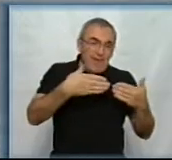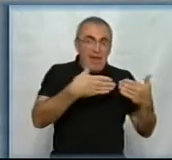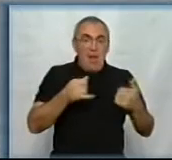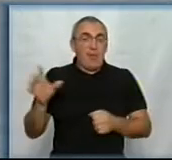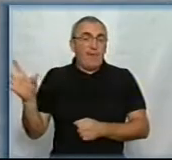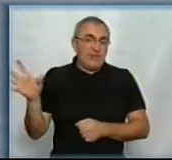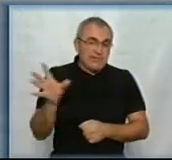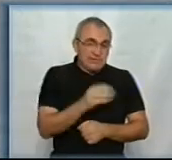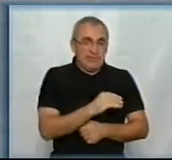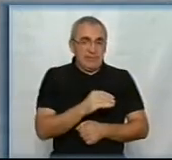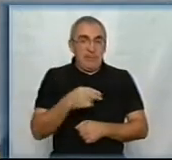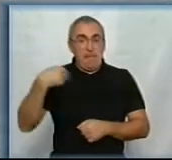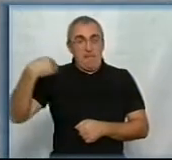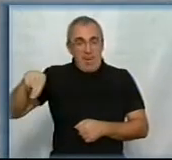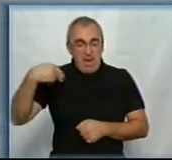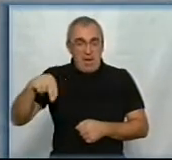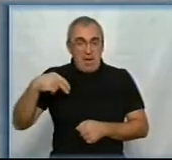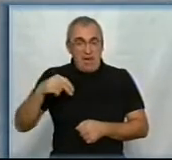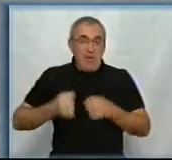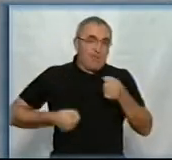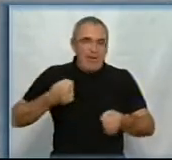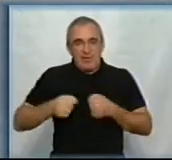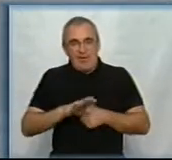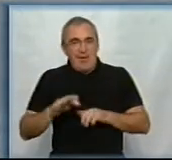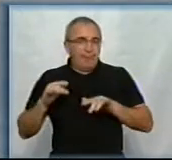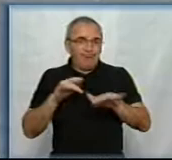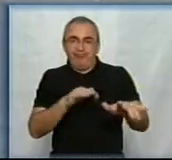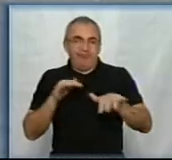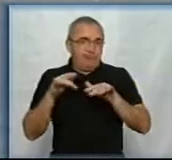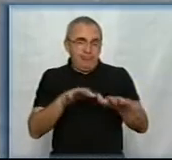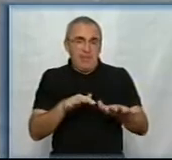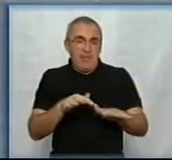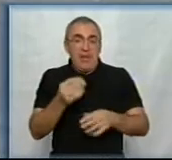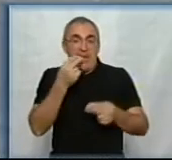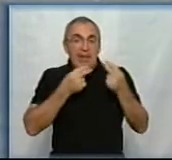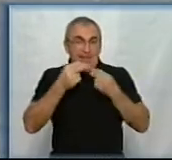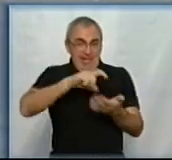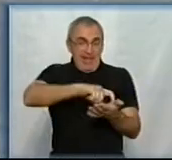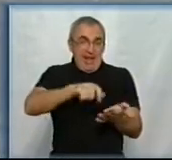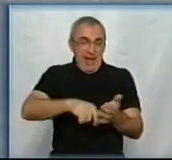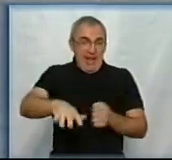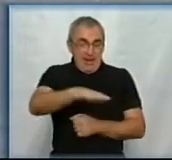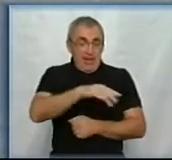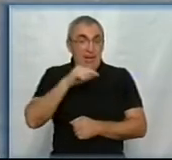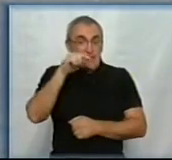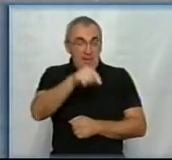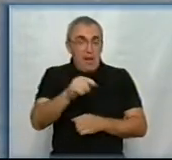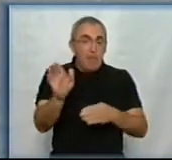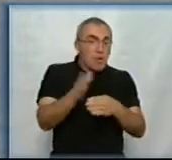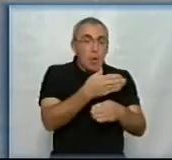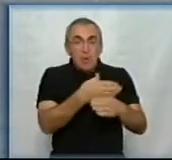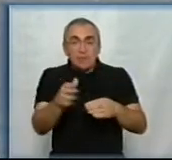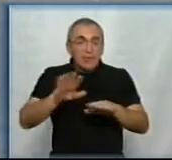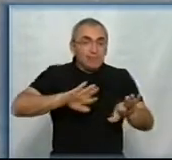всі на перерві біжимо, дітки йдуть в їдальню, то там розмежувати